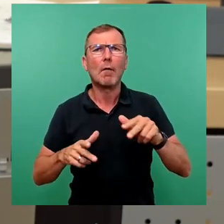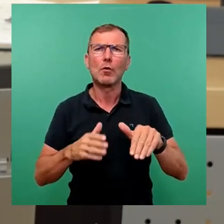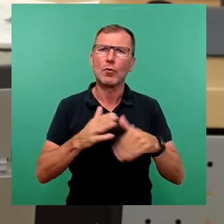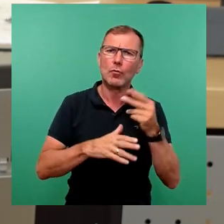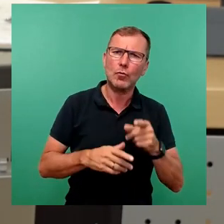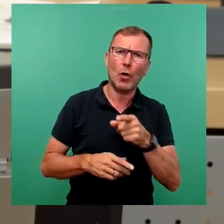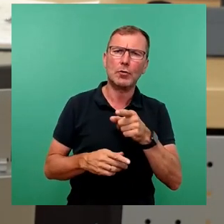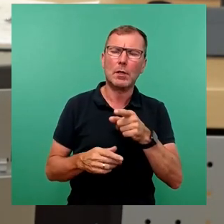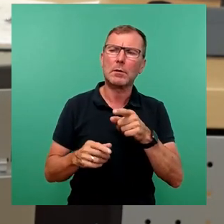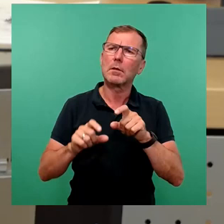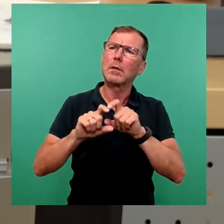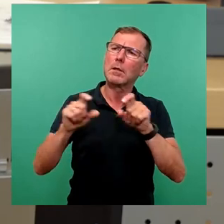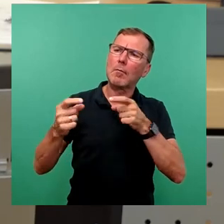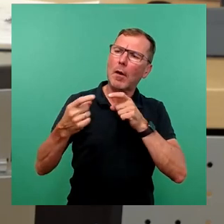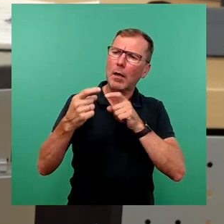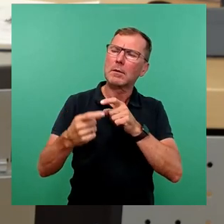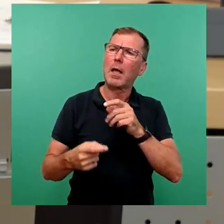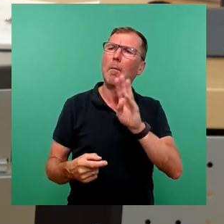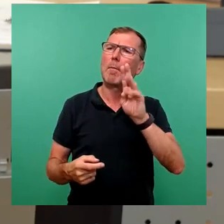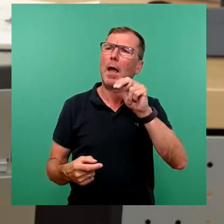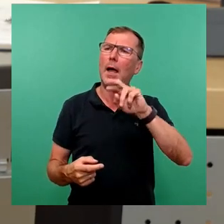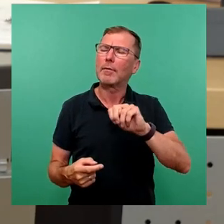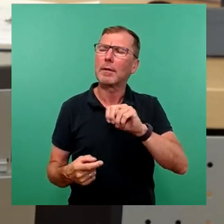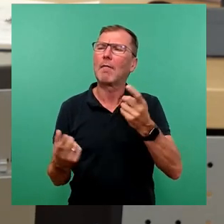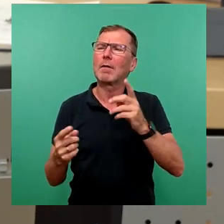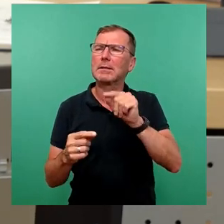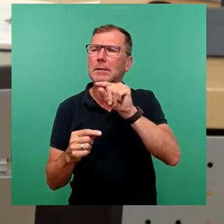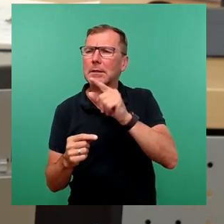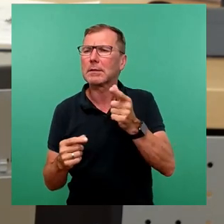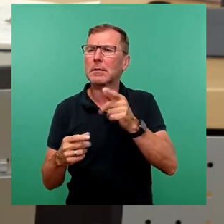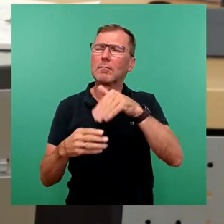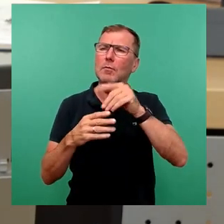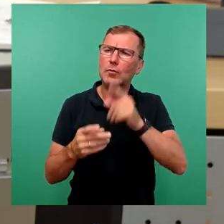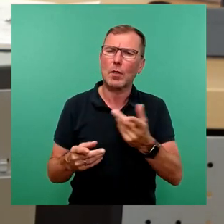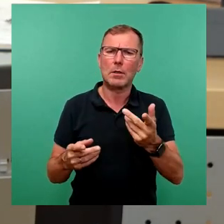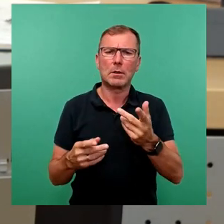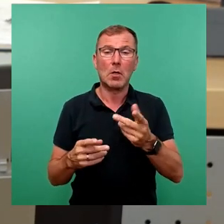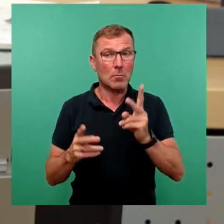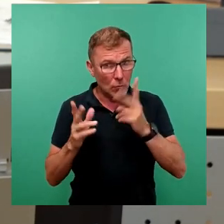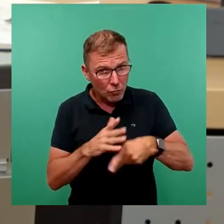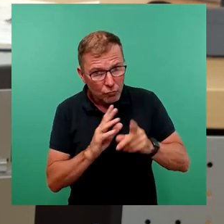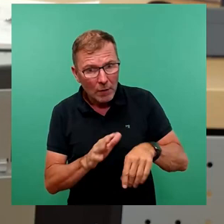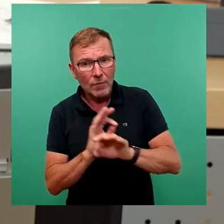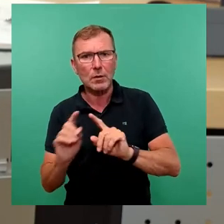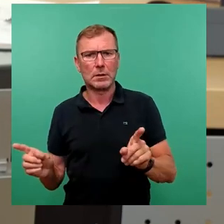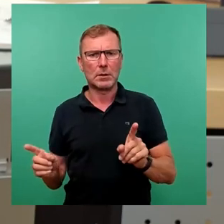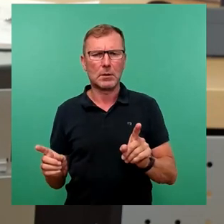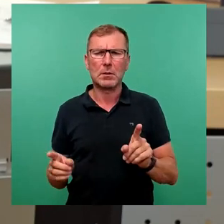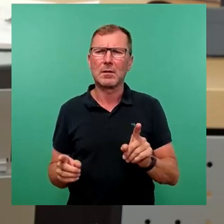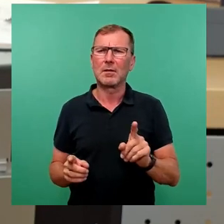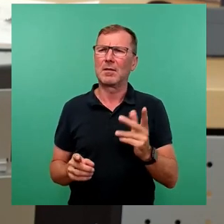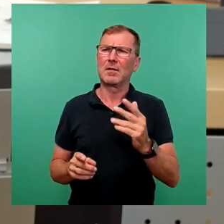die Frage erörtern, was die BRN ist oder sein soll und ob sie stattfindet. Der bekloppten